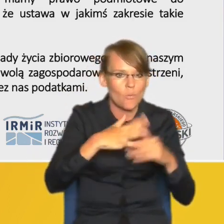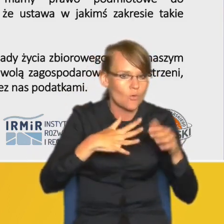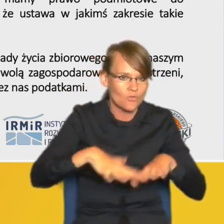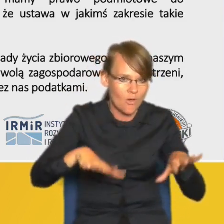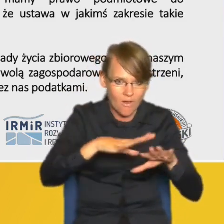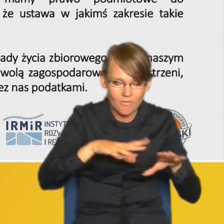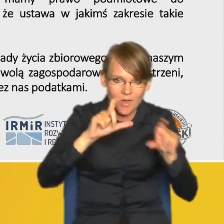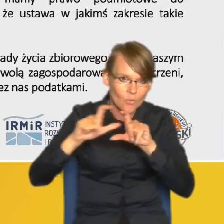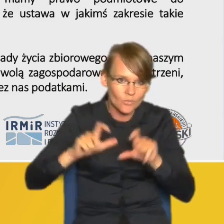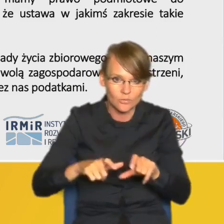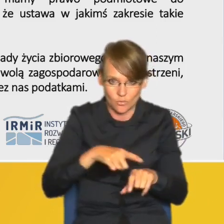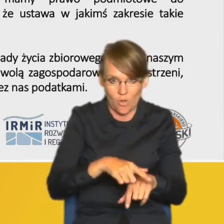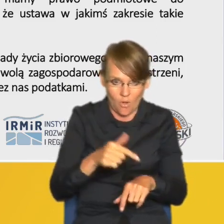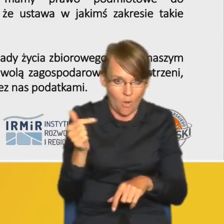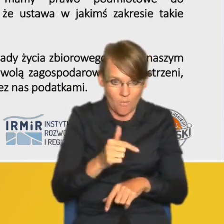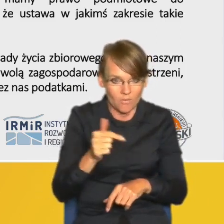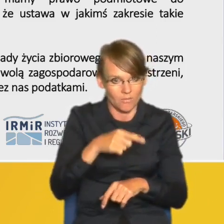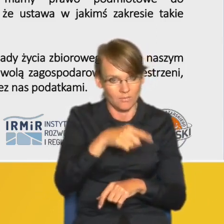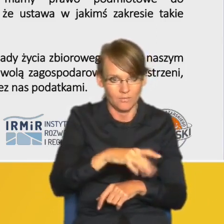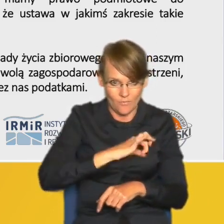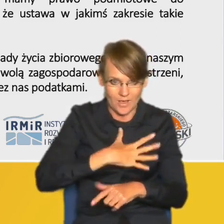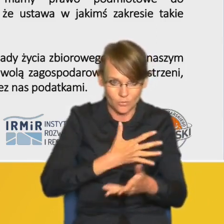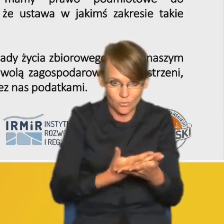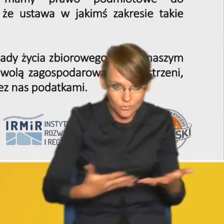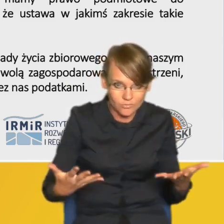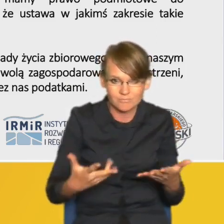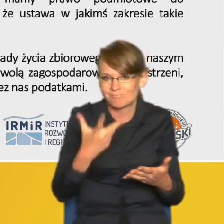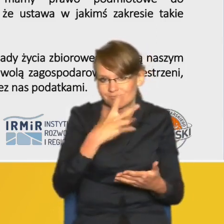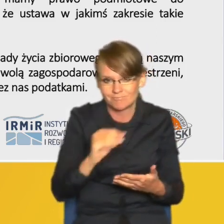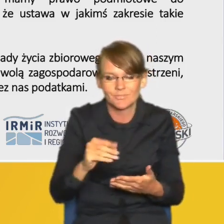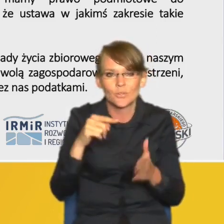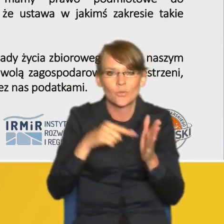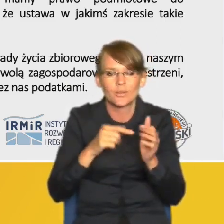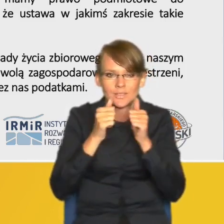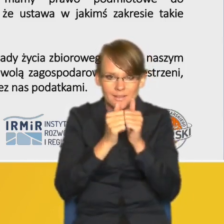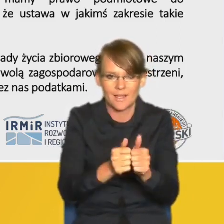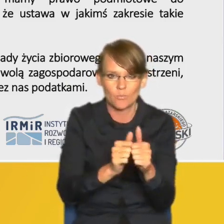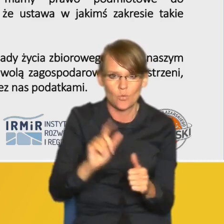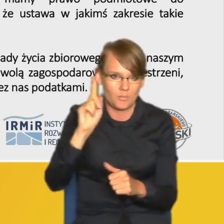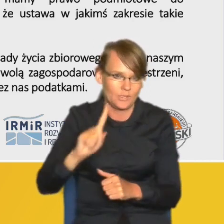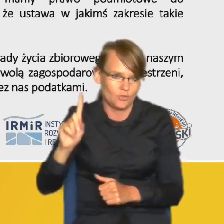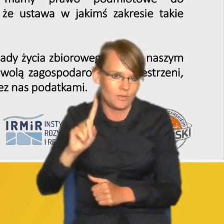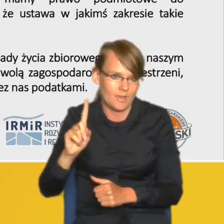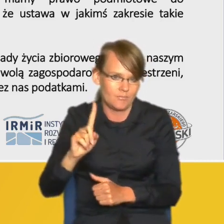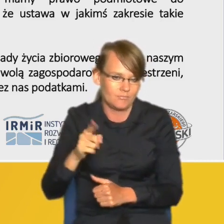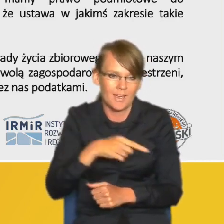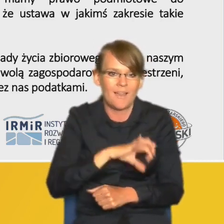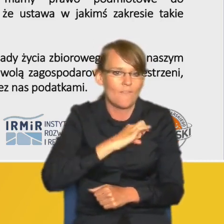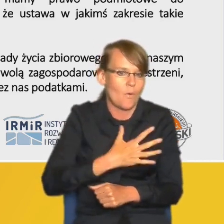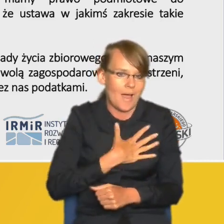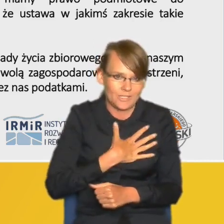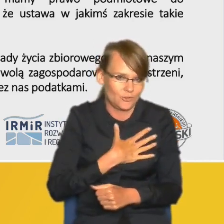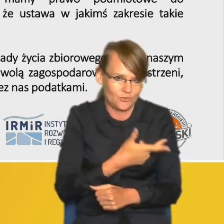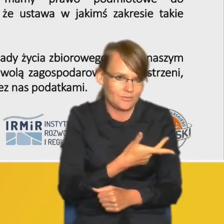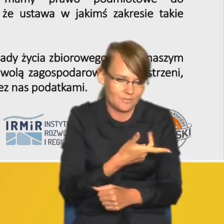właścicieli gruntów to jest tak naprawdę zadanie publiczne zewnętrzne w stosunku do właścicieli